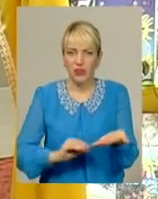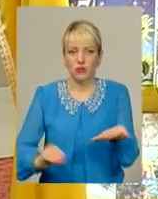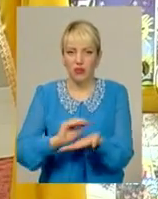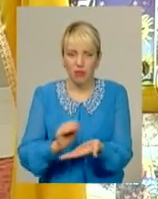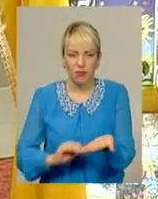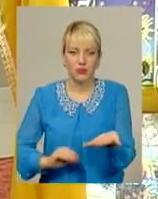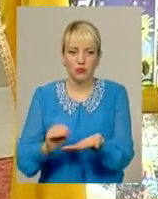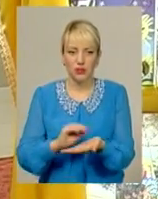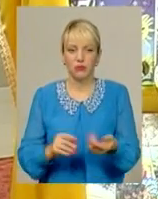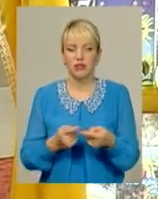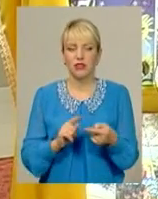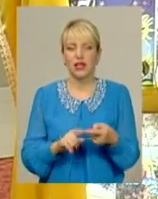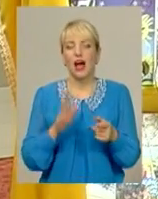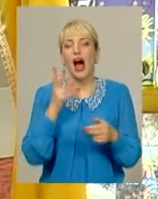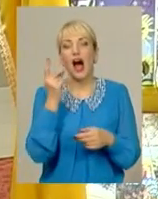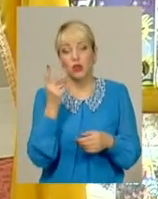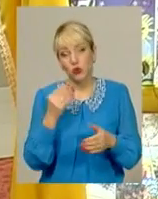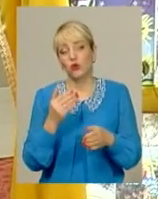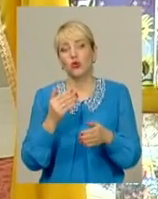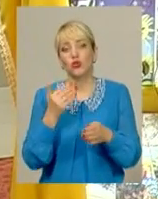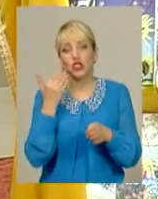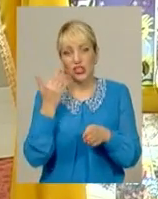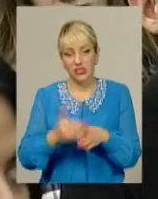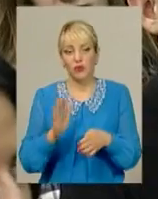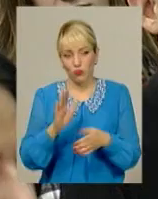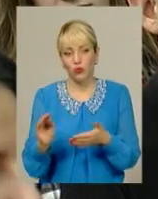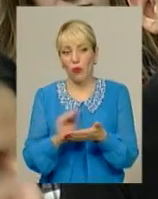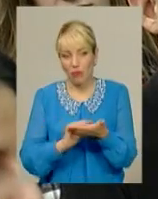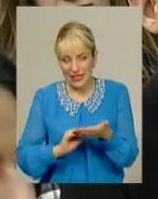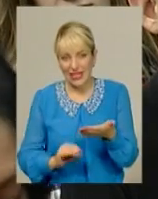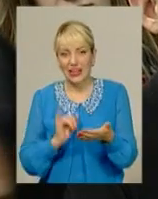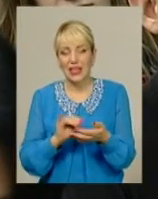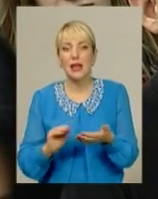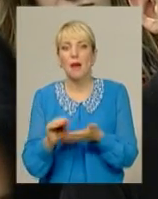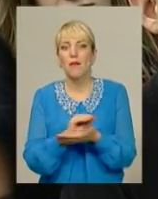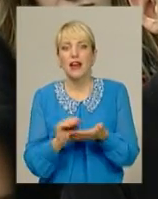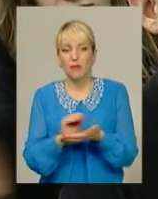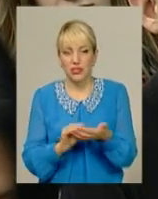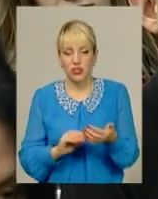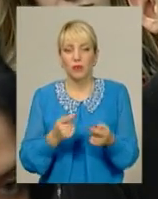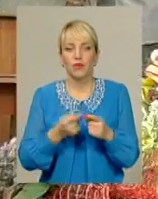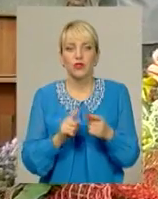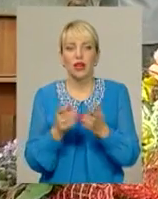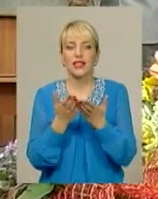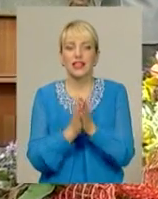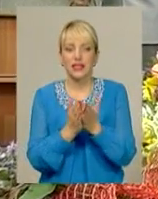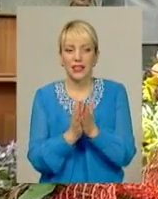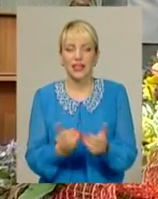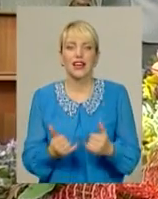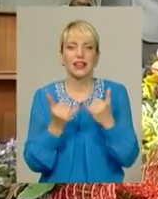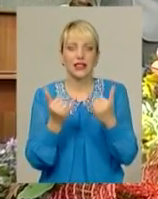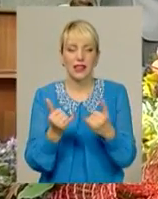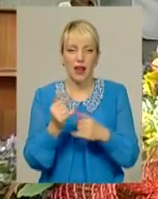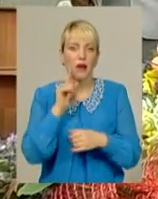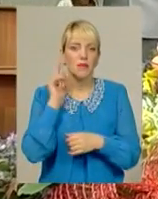буду писати і переписувати. Коли сонце було стозрячим, амулет «Волхва» – книга для підлітків